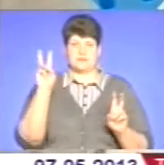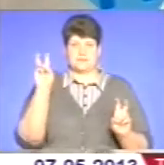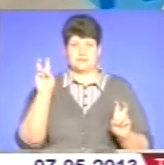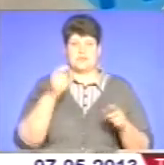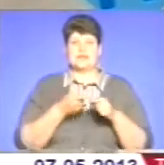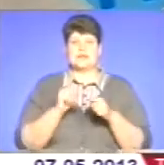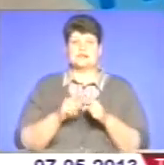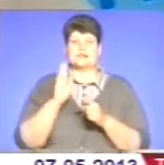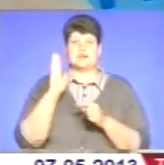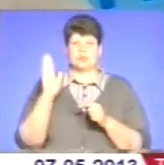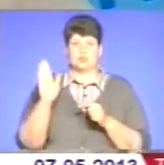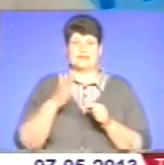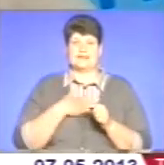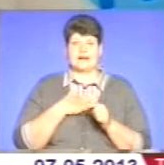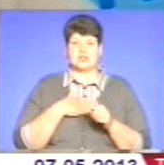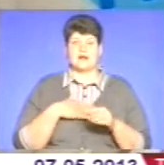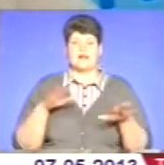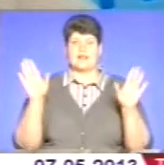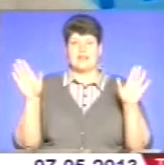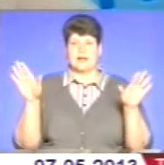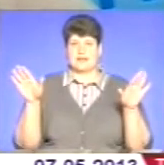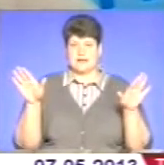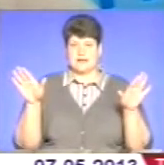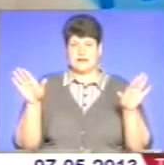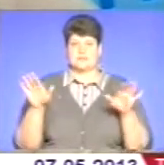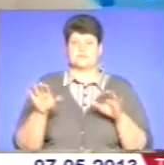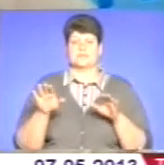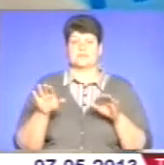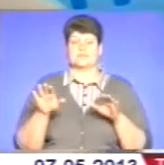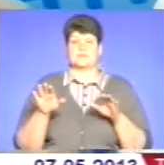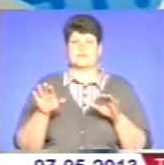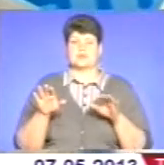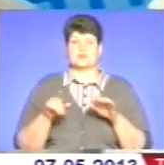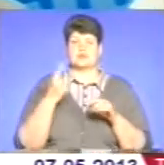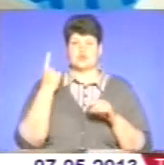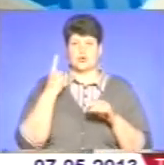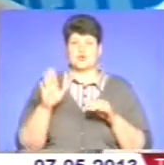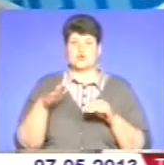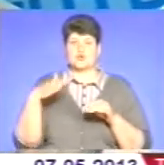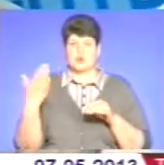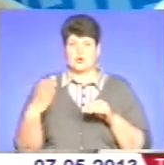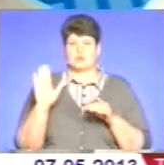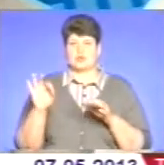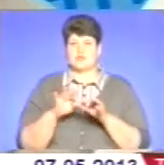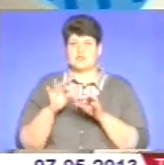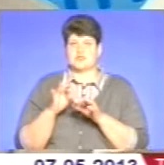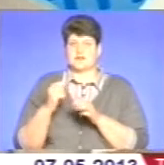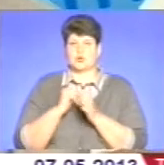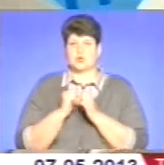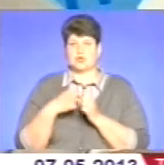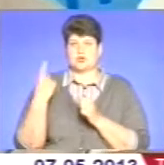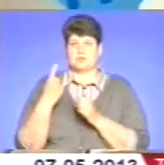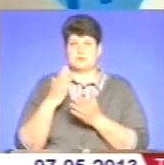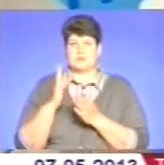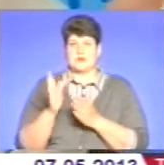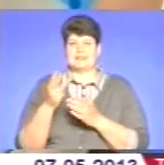рушника наша лилета, емблема фестивалю. І з однієї сторони буде вишиватися, кожна область буде мати по